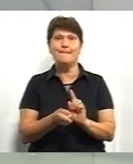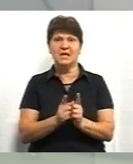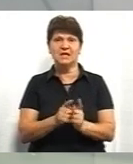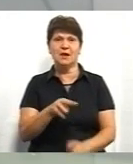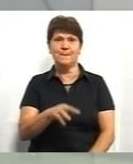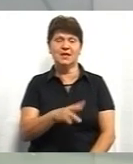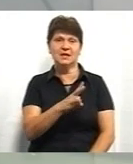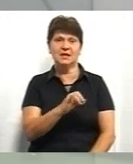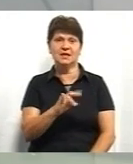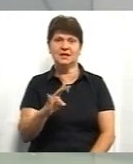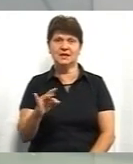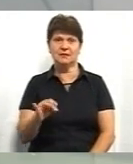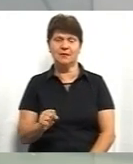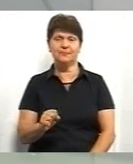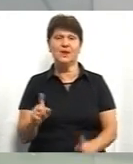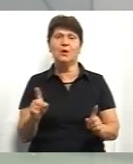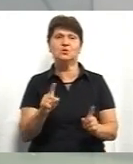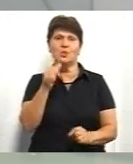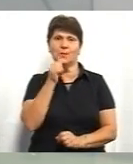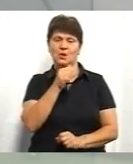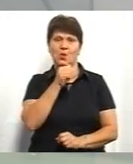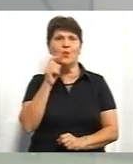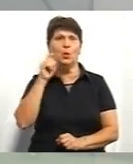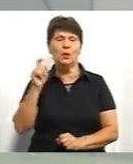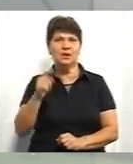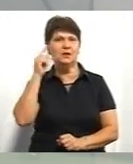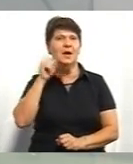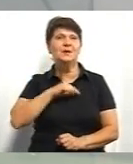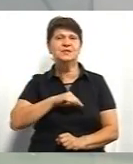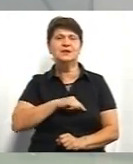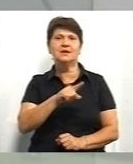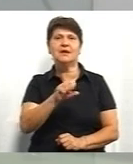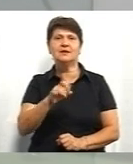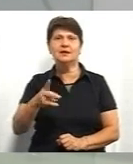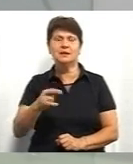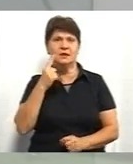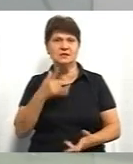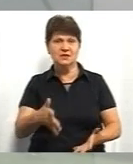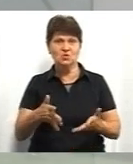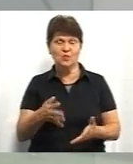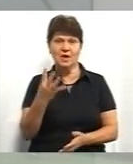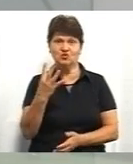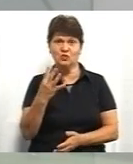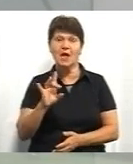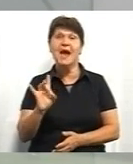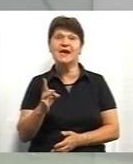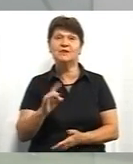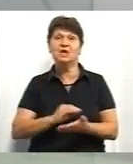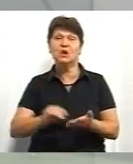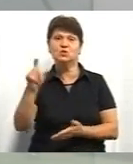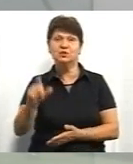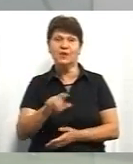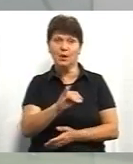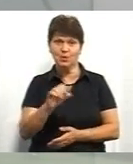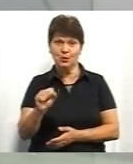Марина Нікітіна. Що приховує українська психіатрія, з'ясовували четверо рівненських журналістів